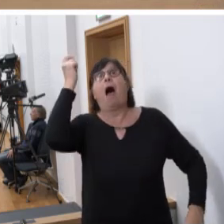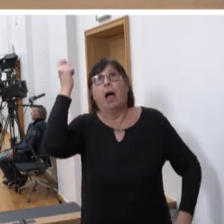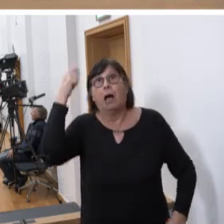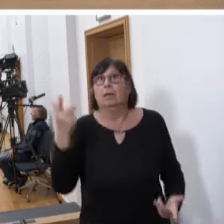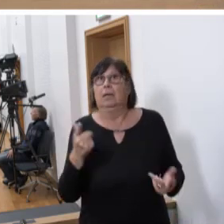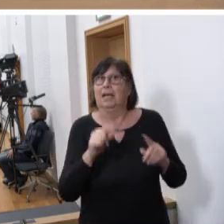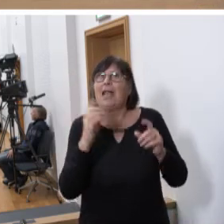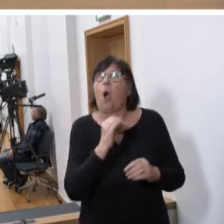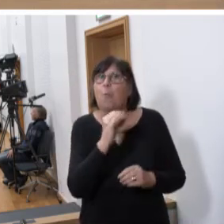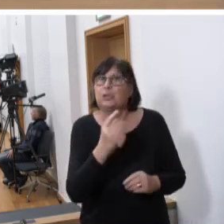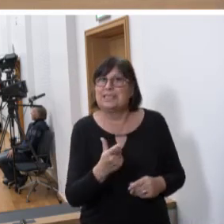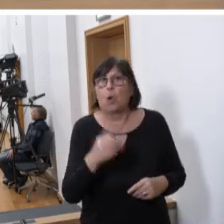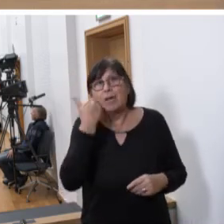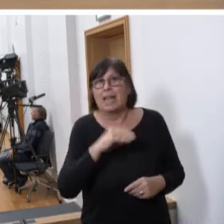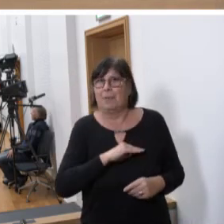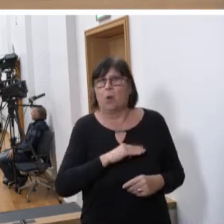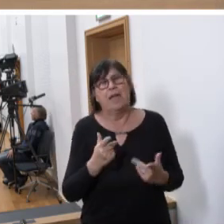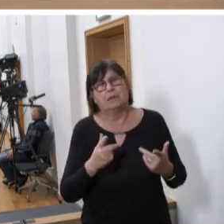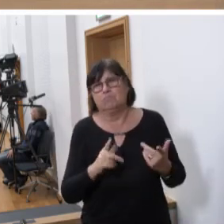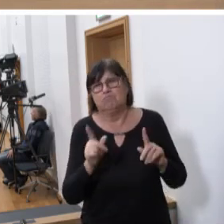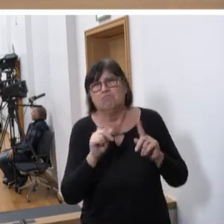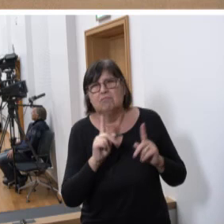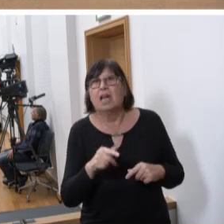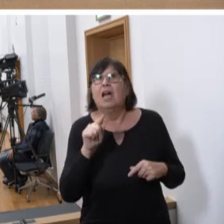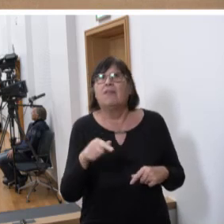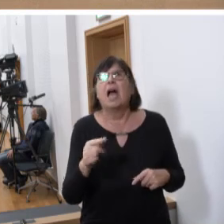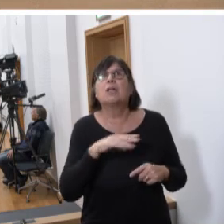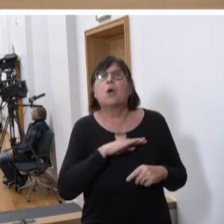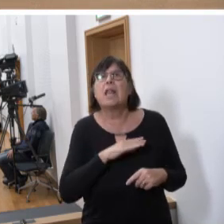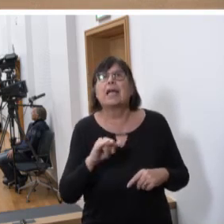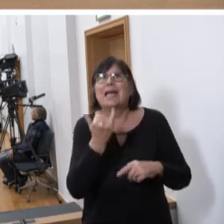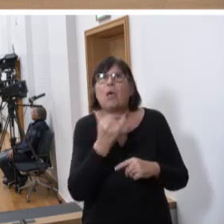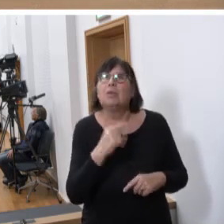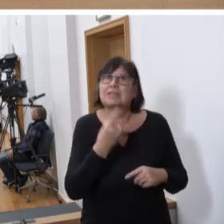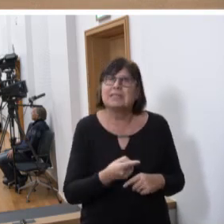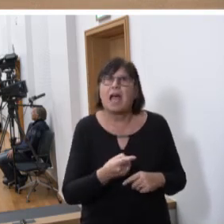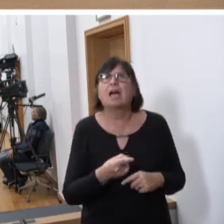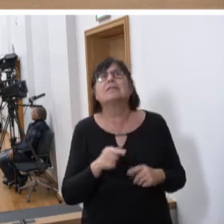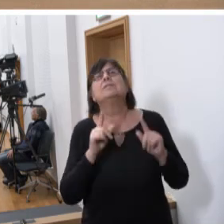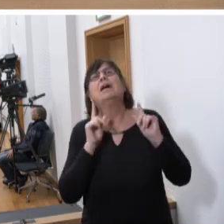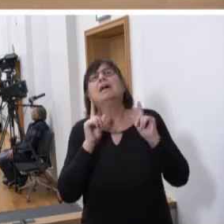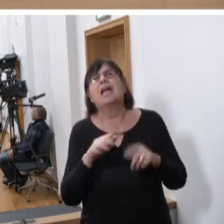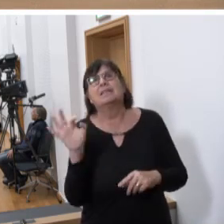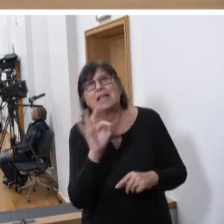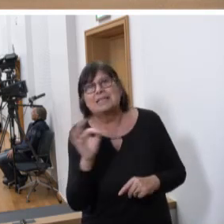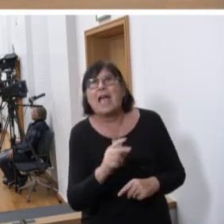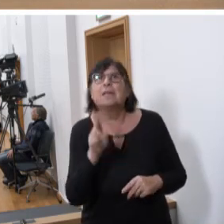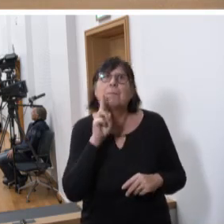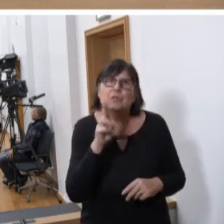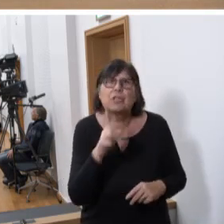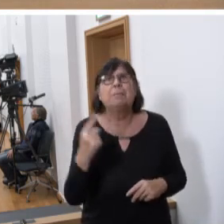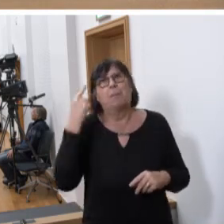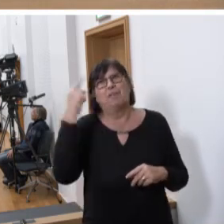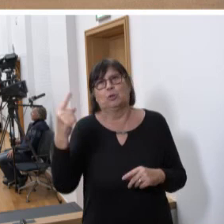der Opposition. Liebe Kolleginnen und Kollegen, wie hat es der Kollege Reinhard Joos gesagt? Das Sein bestimmt das Bewusstsein.